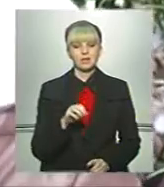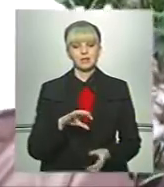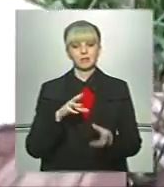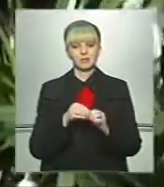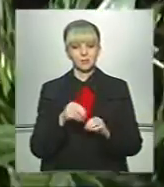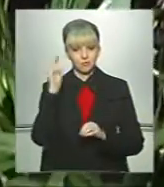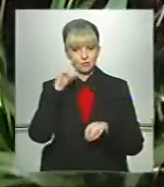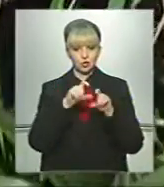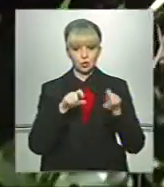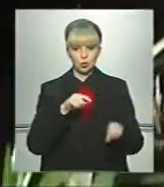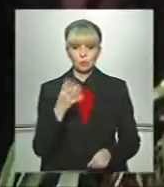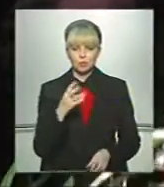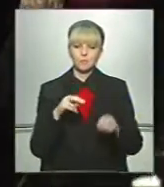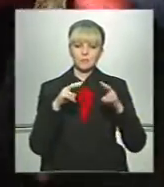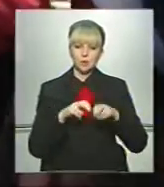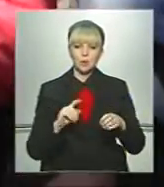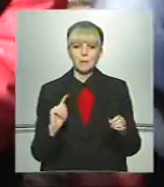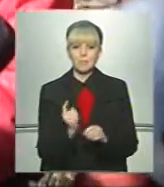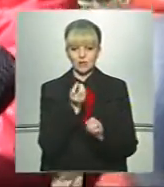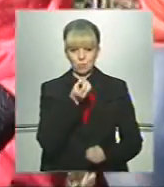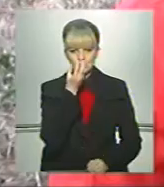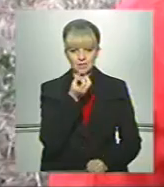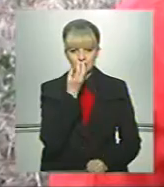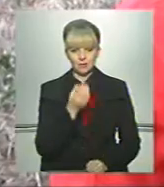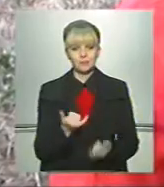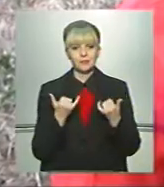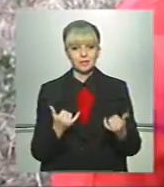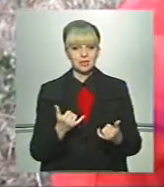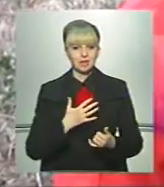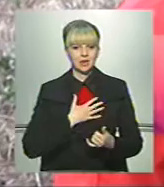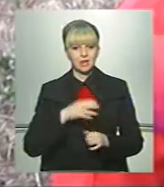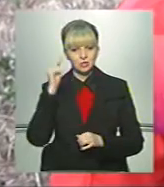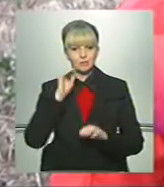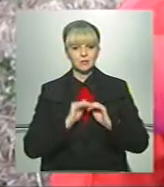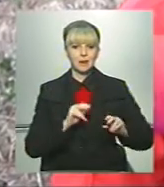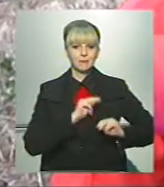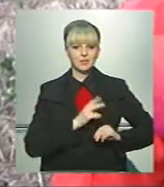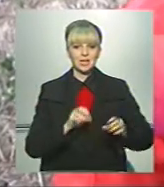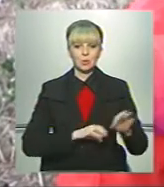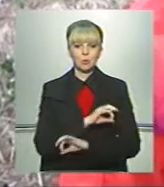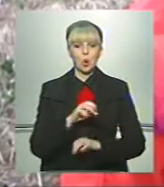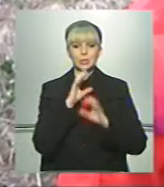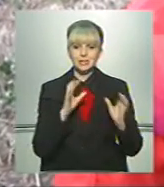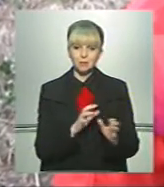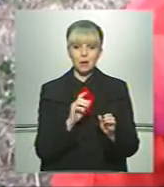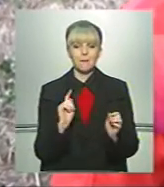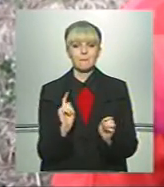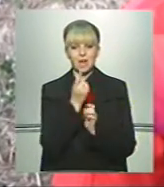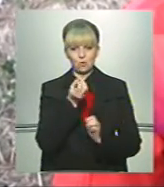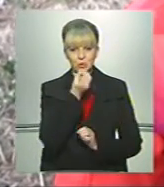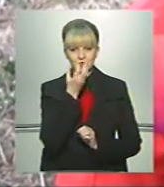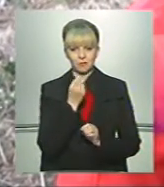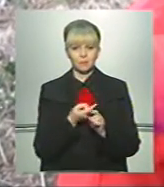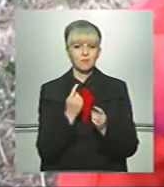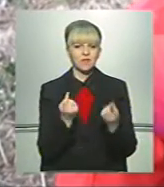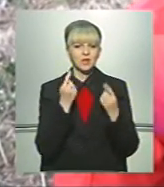номер 4 досліджують перевоцвіти. Зараз наші учні працюють над проєктом збереження перевоцвітів, так